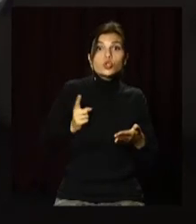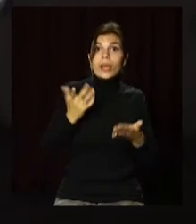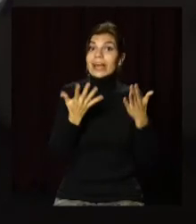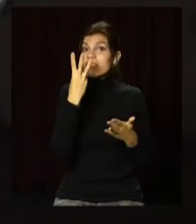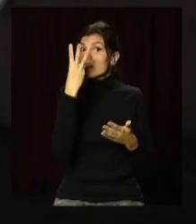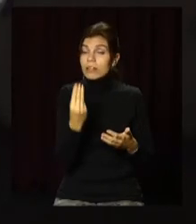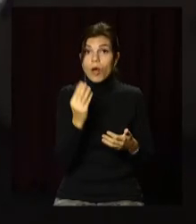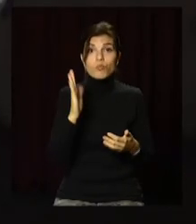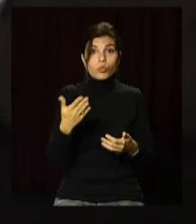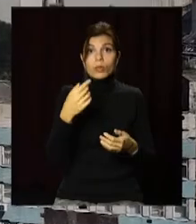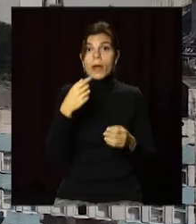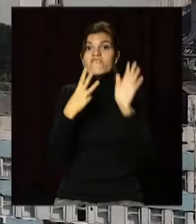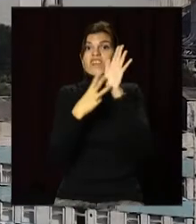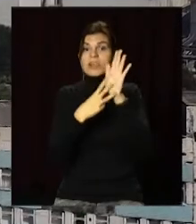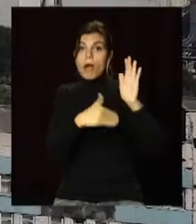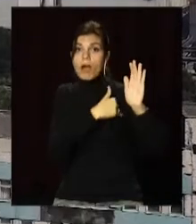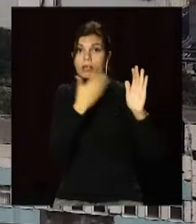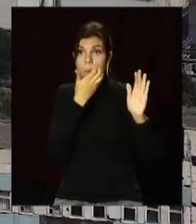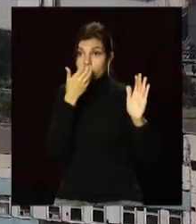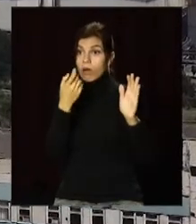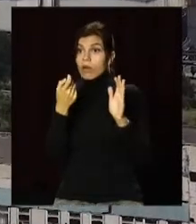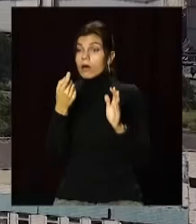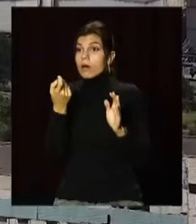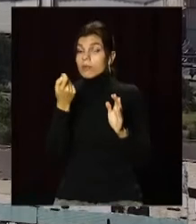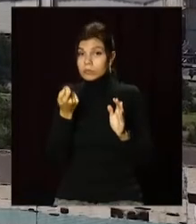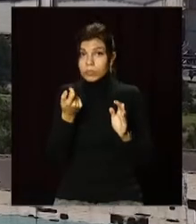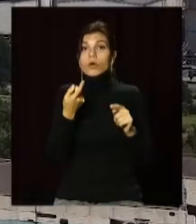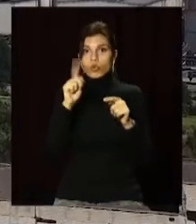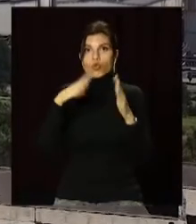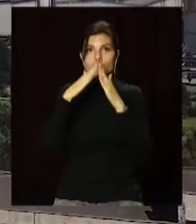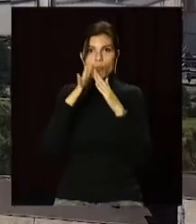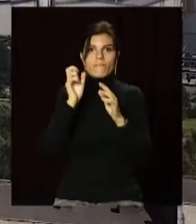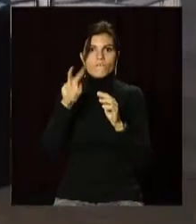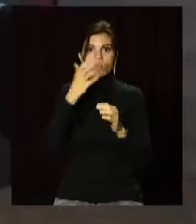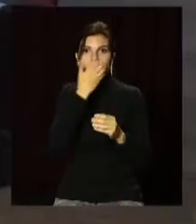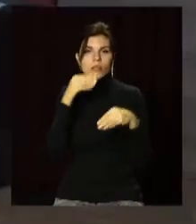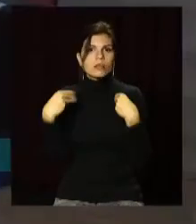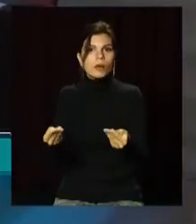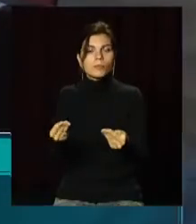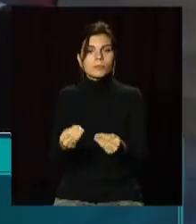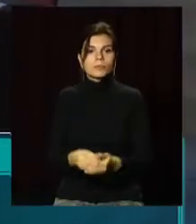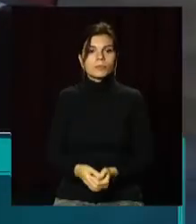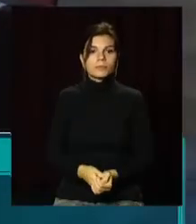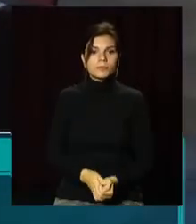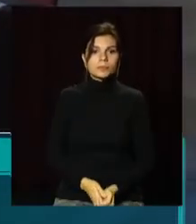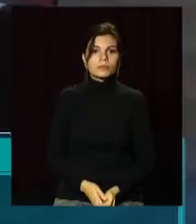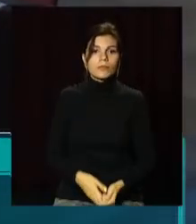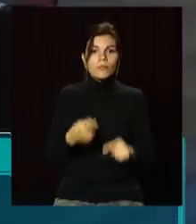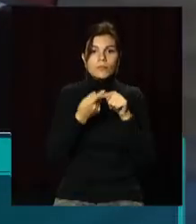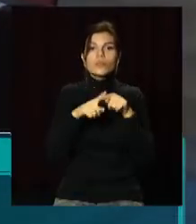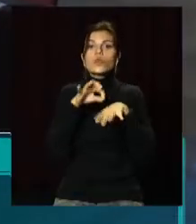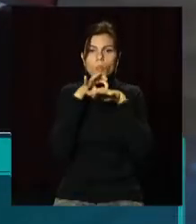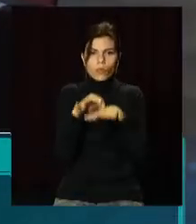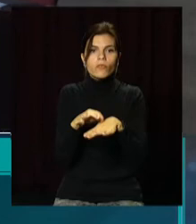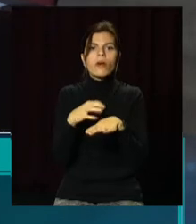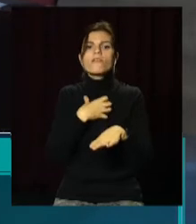протримається на позначці 8 градусів тепла. За цих погодних умов у домівки містян подадуть тепло. Гідроиспитання зараз, звісно, проводяться. Що